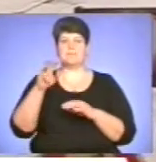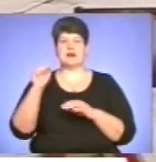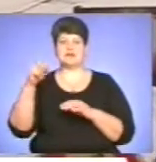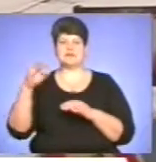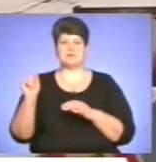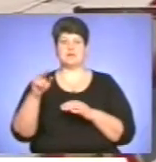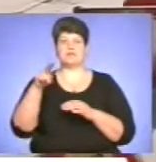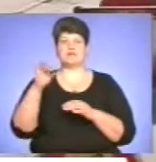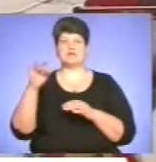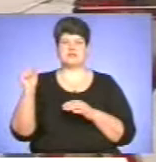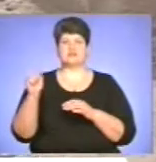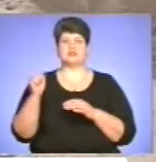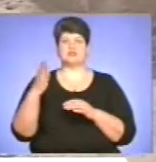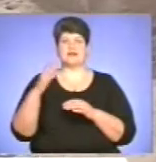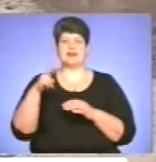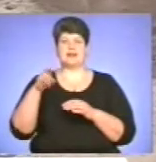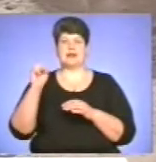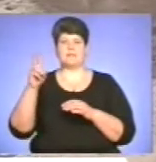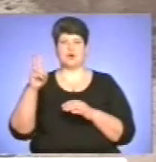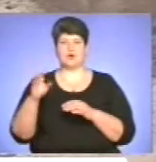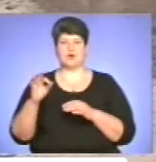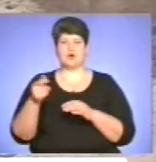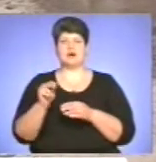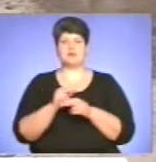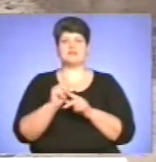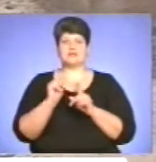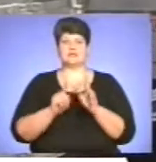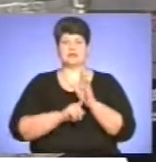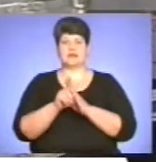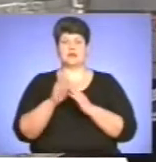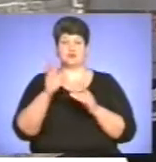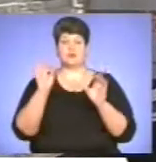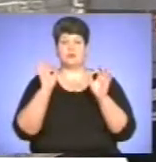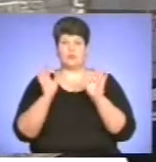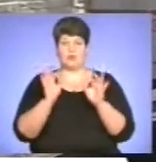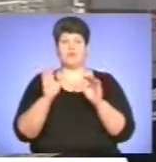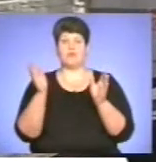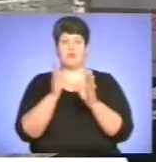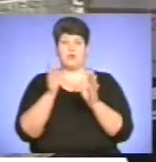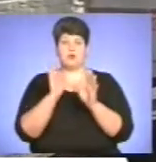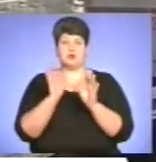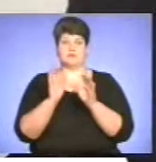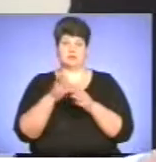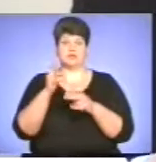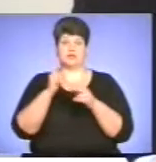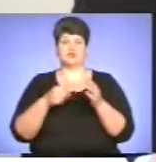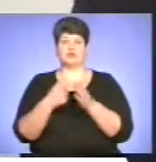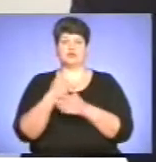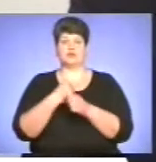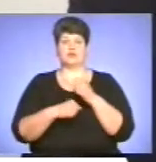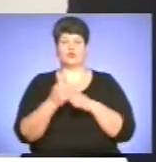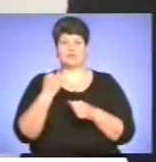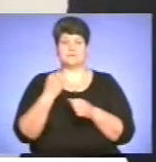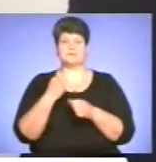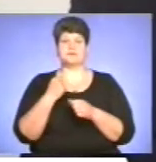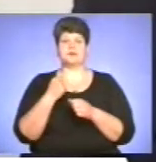Лепкого ремонт лише розпочинають. Якщо сприятиме погода, завершити усі роботи планують до Великодня. Частина робіт, які продовжуються